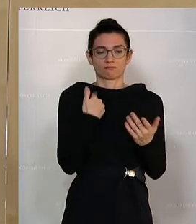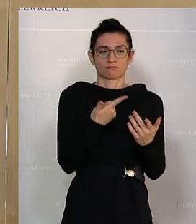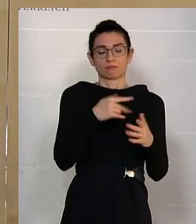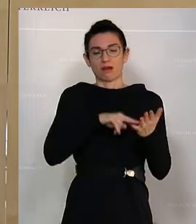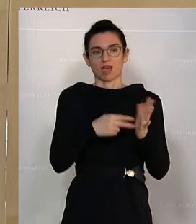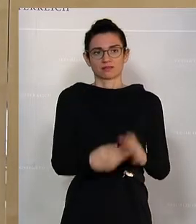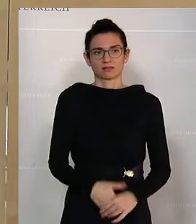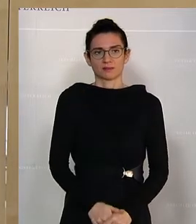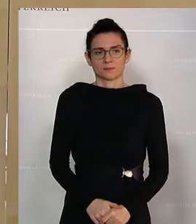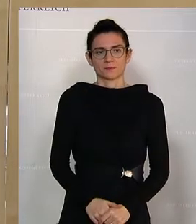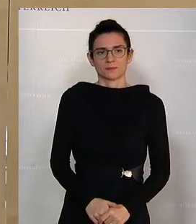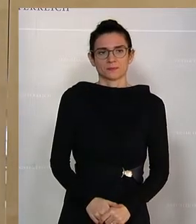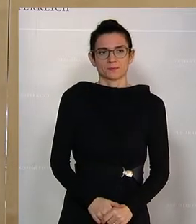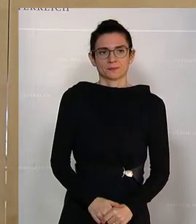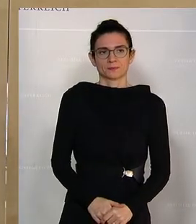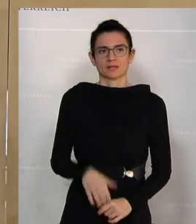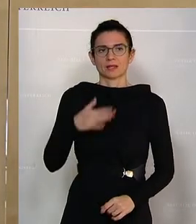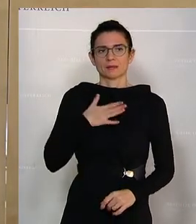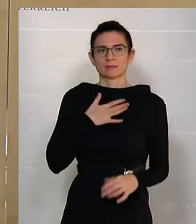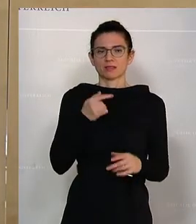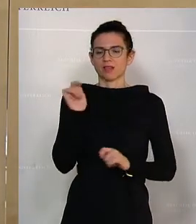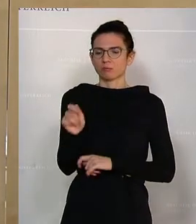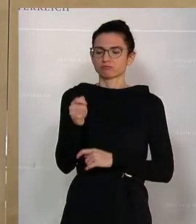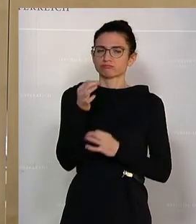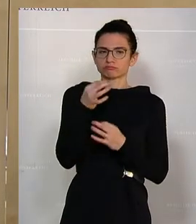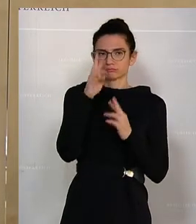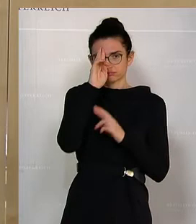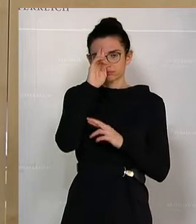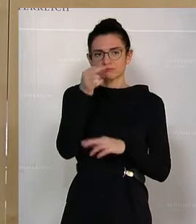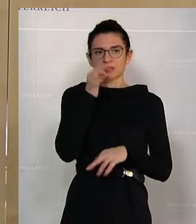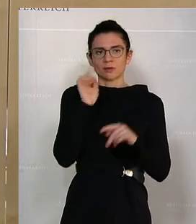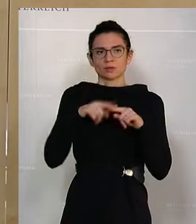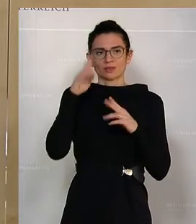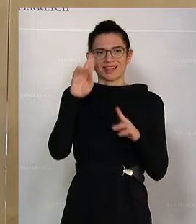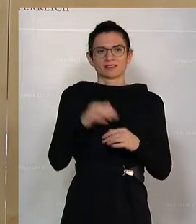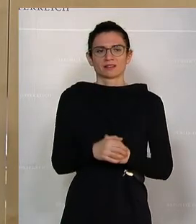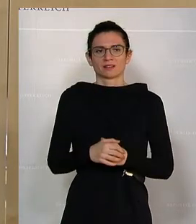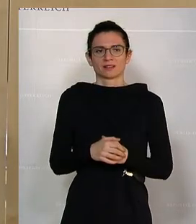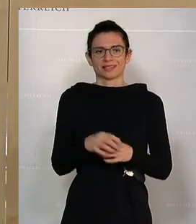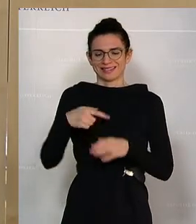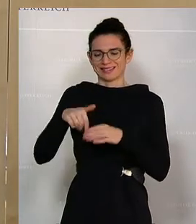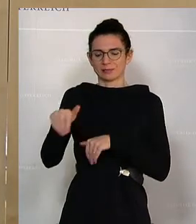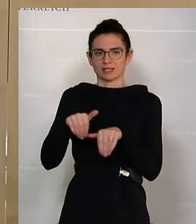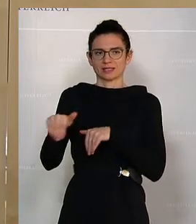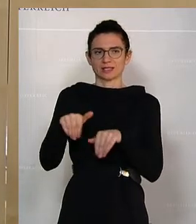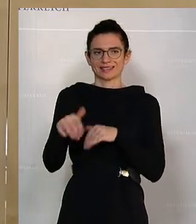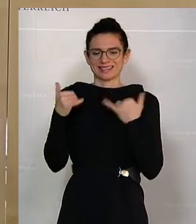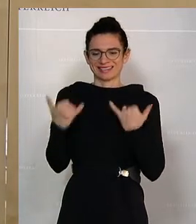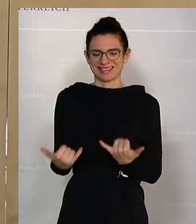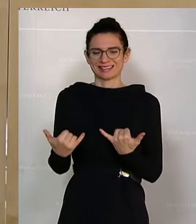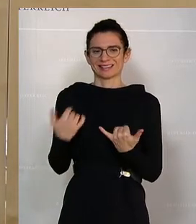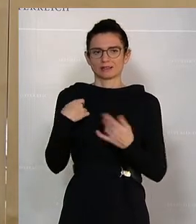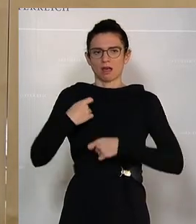Sehr geehrte Frau Abgeordnete, schätzte Damen und Herren Abgeordnete, unter der Koordinierung des Innenministeriums findet derzeit die